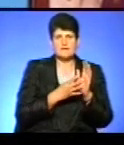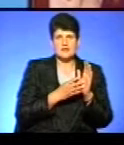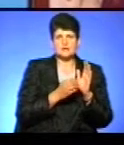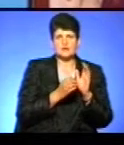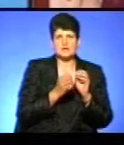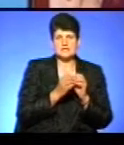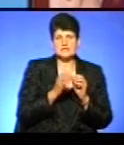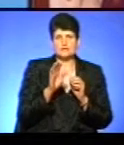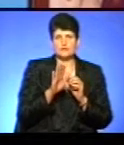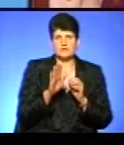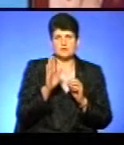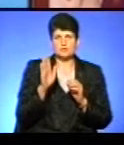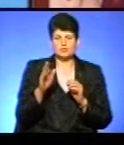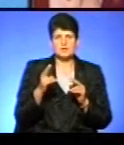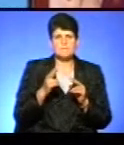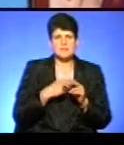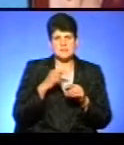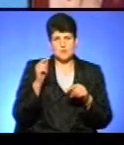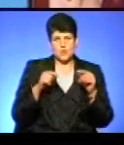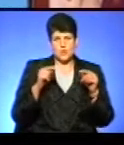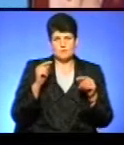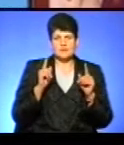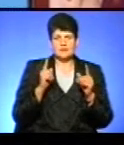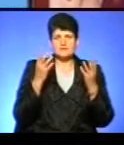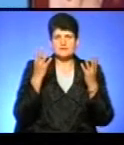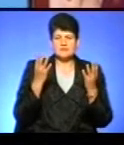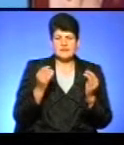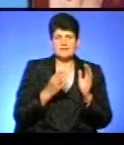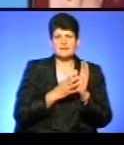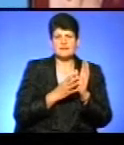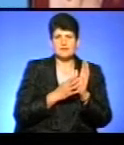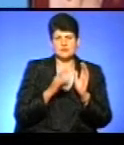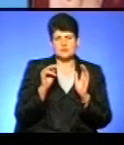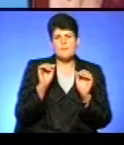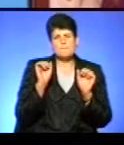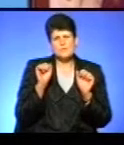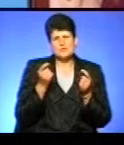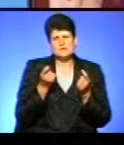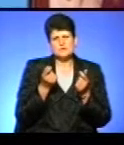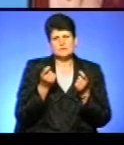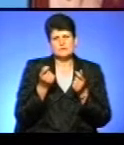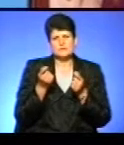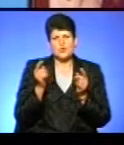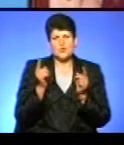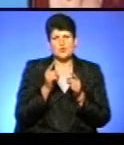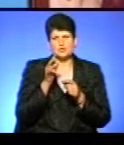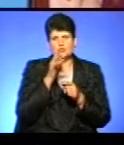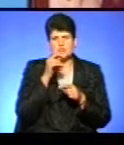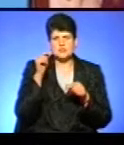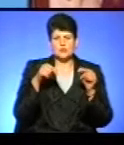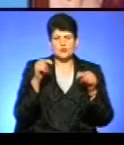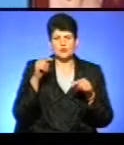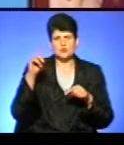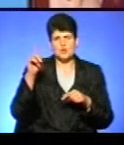вересня буде без істотних опадів. Лише в день 9-го числа можливі місцями в області короткочасний дощ